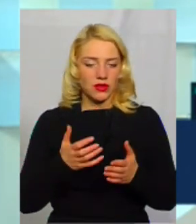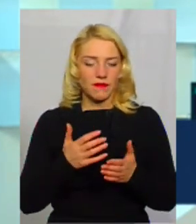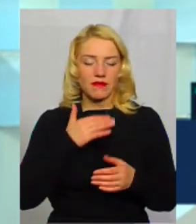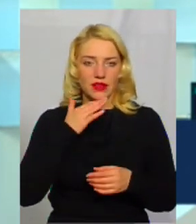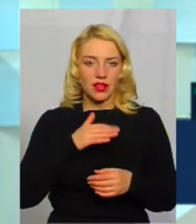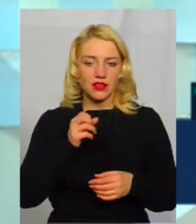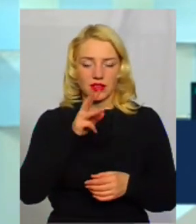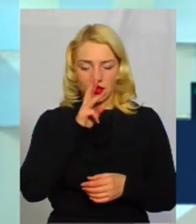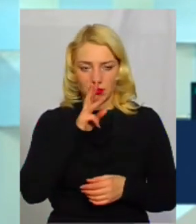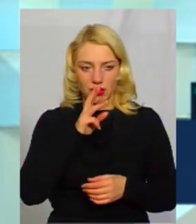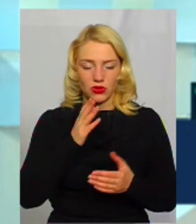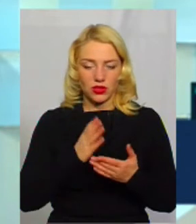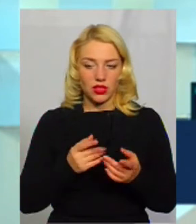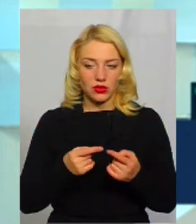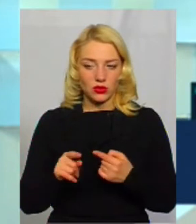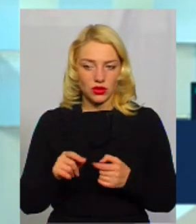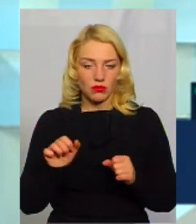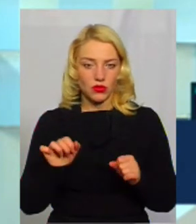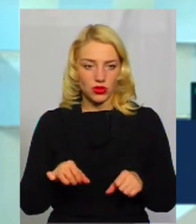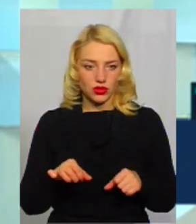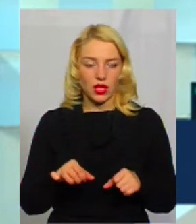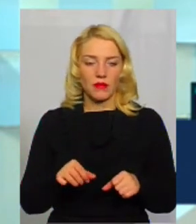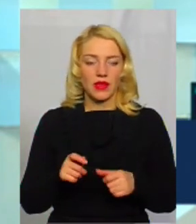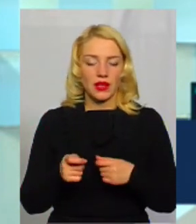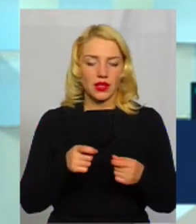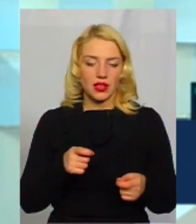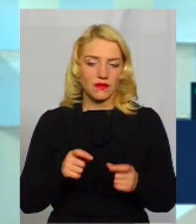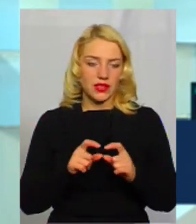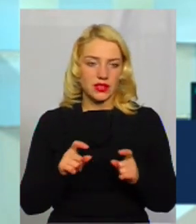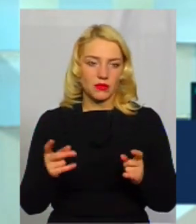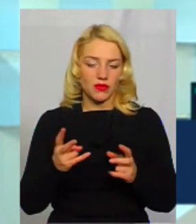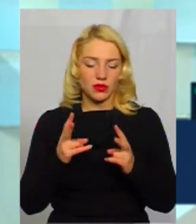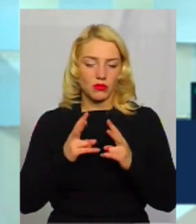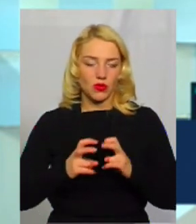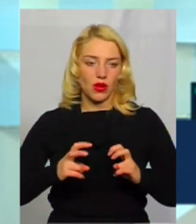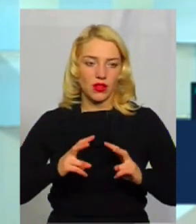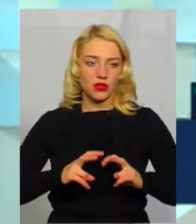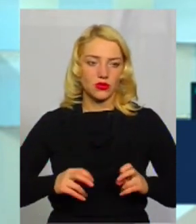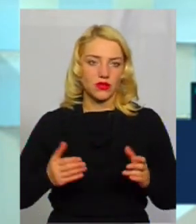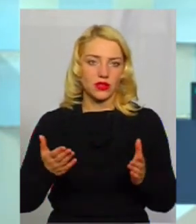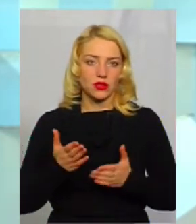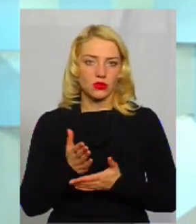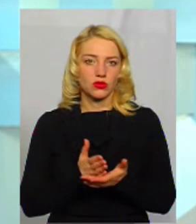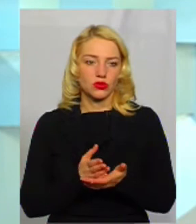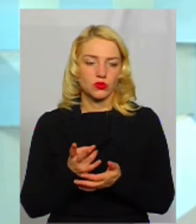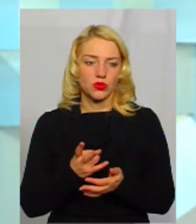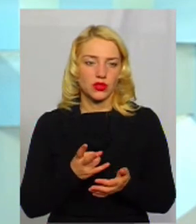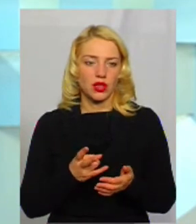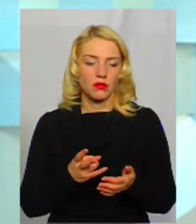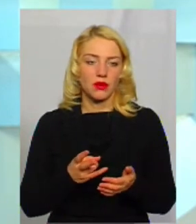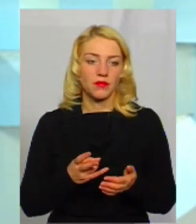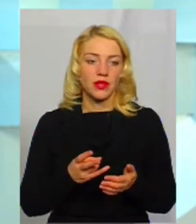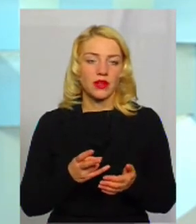плату, то є і другий. Можна, керівник закладу повинен проаналізувати, яку службу можна пустити